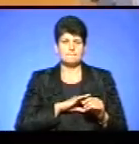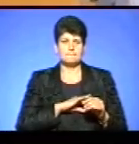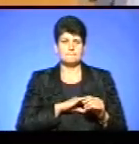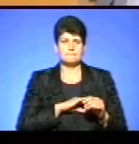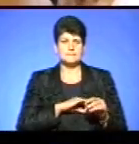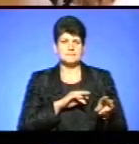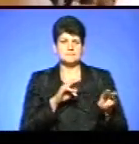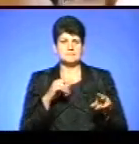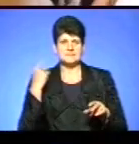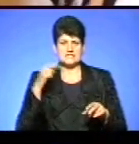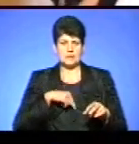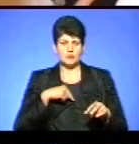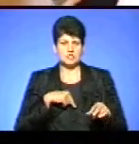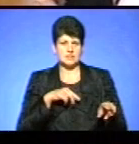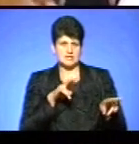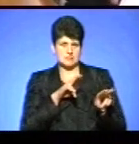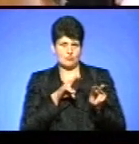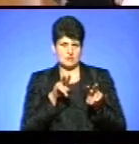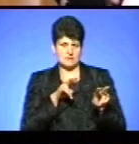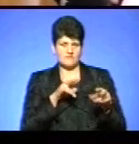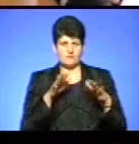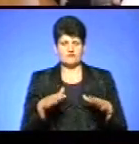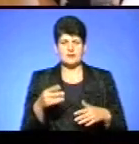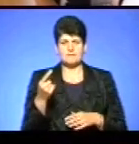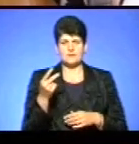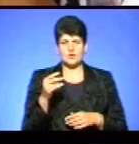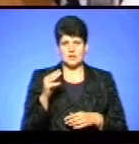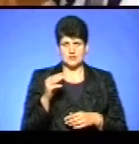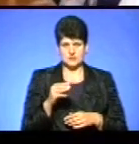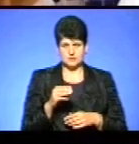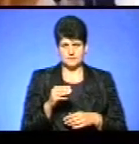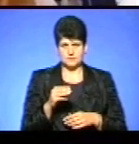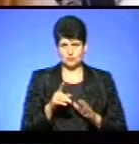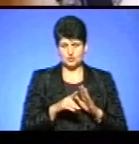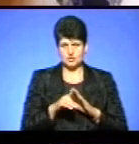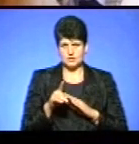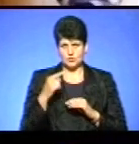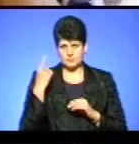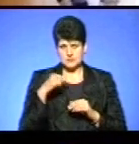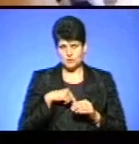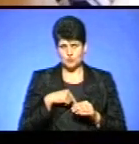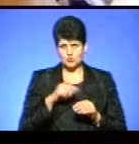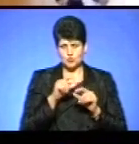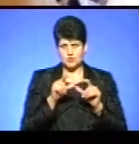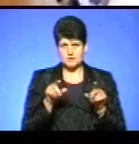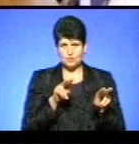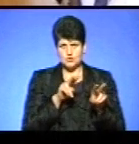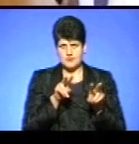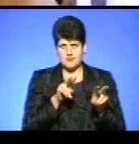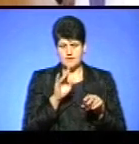спостереження. Ми привчилися вже півтора тижня, і спочатку психолог школи спостерігає за